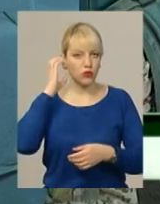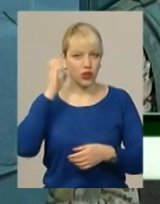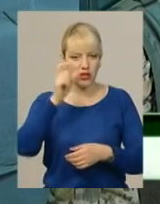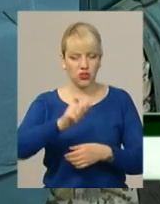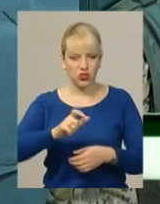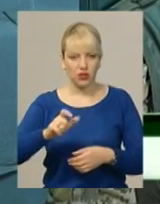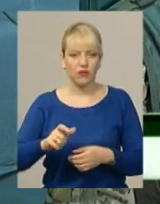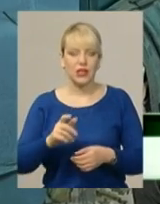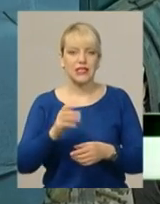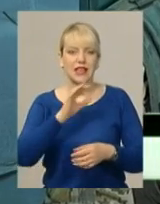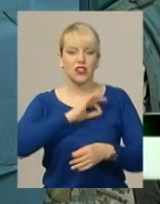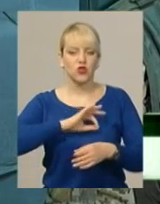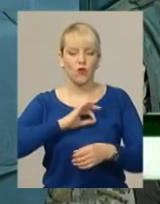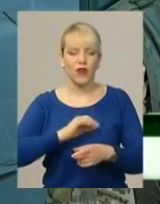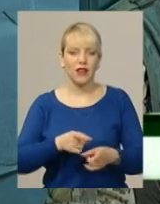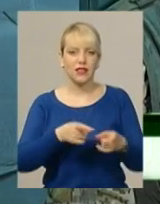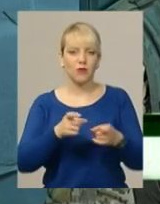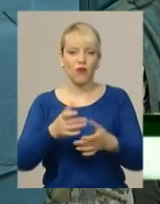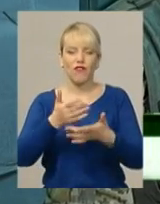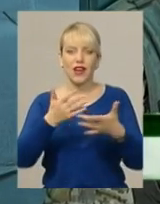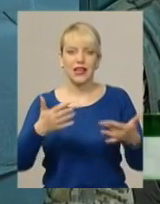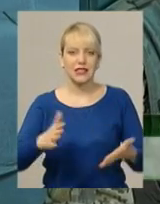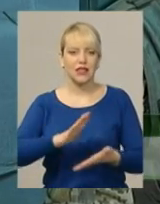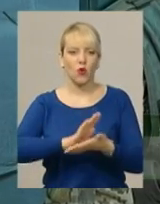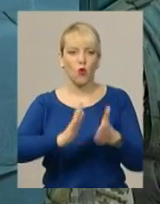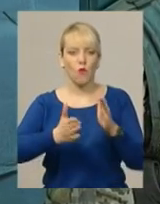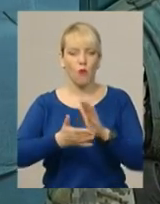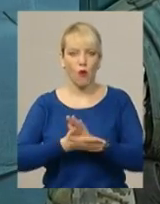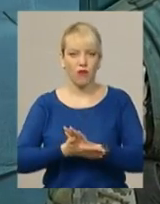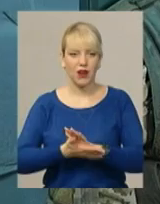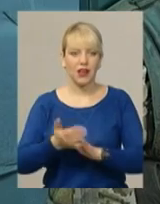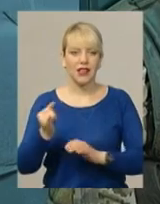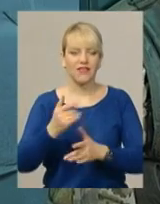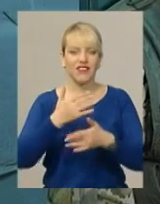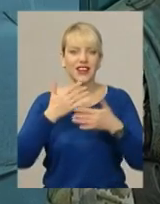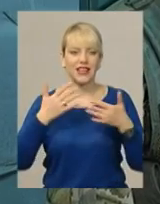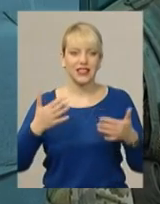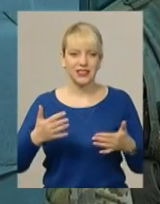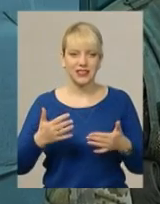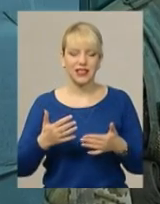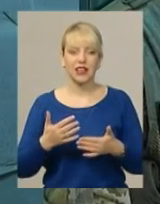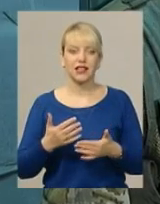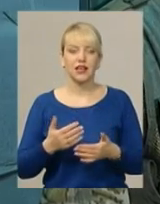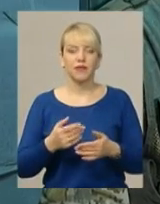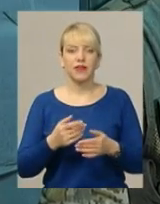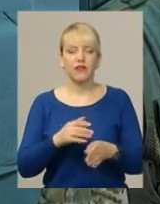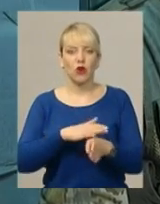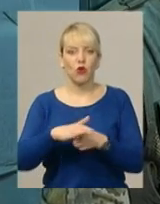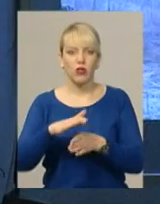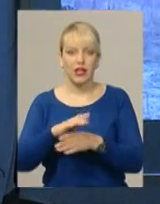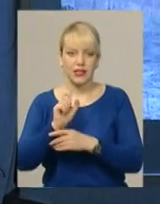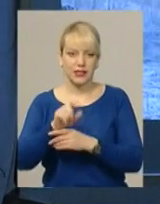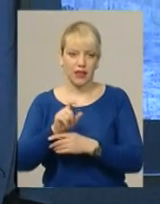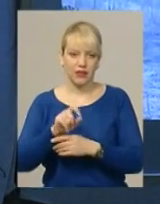застосуванні зброї в різних умовах та при виконанні різних тактичних